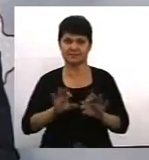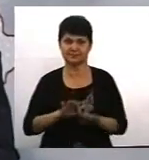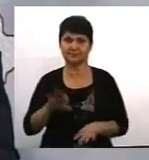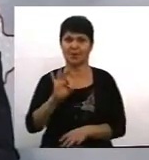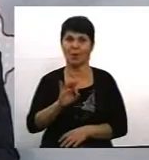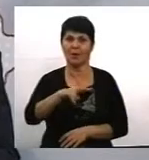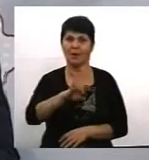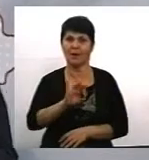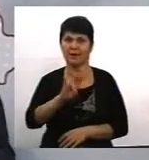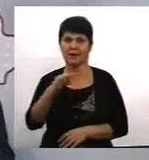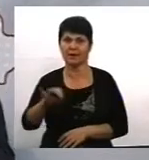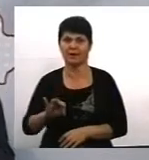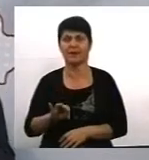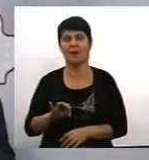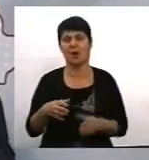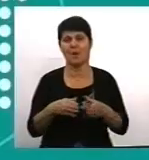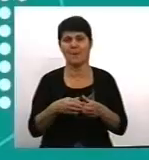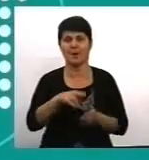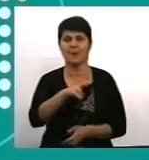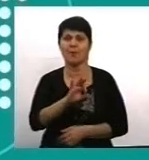приводу компанії Поліна. Прошу коментар.